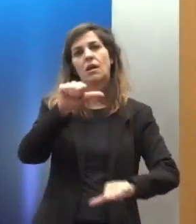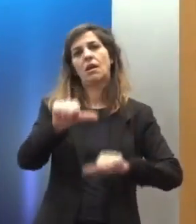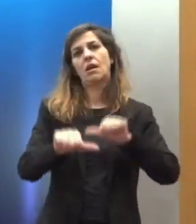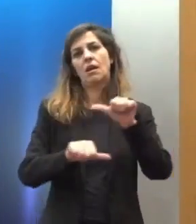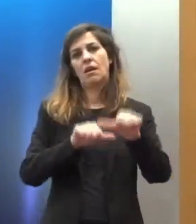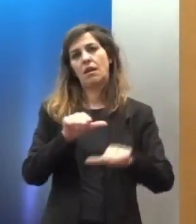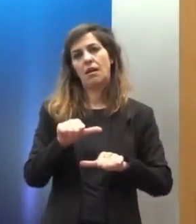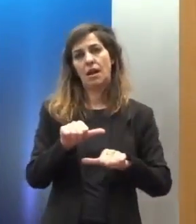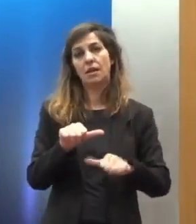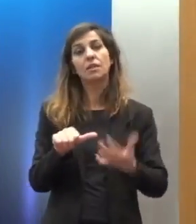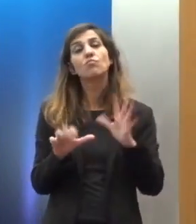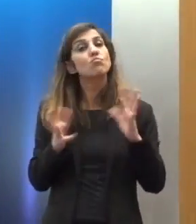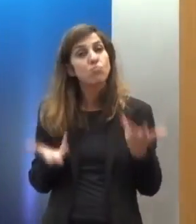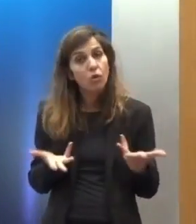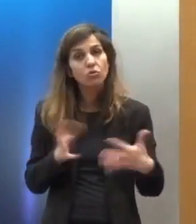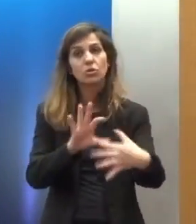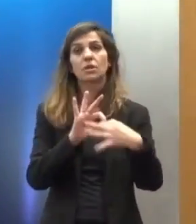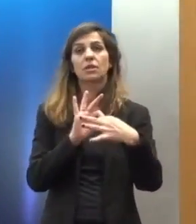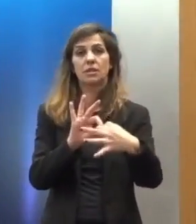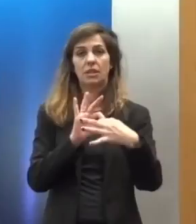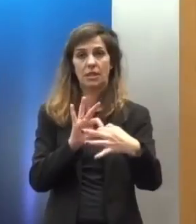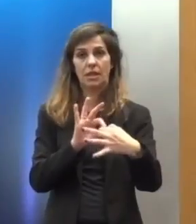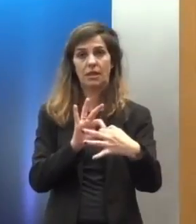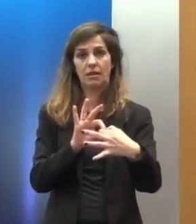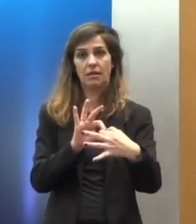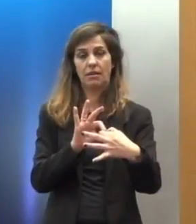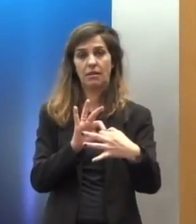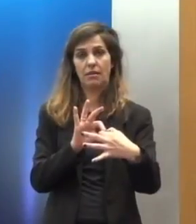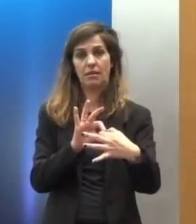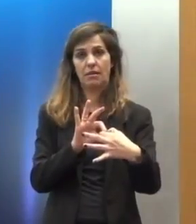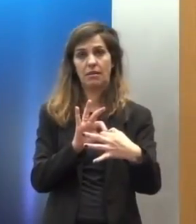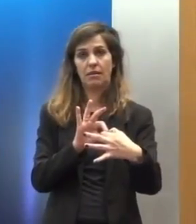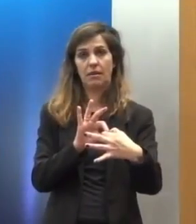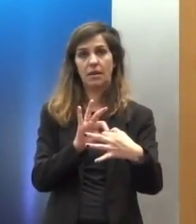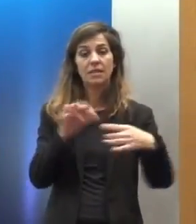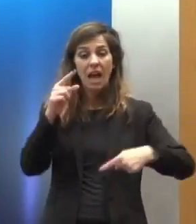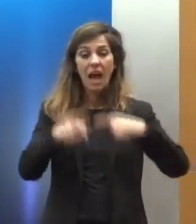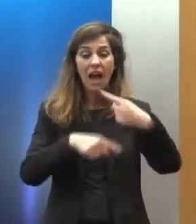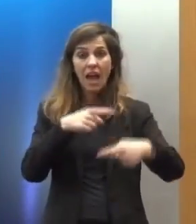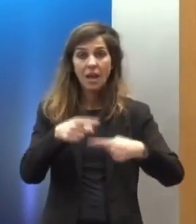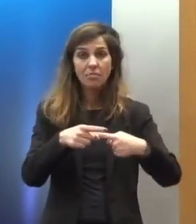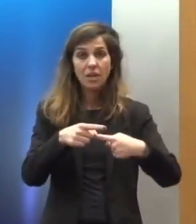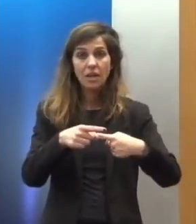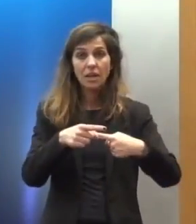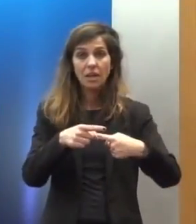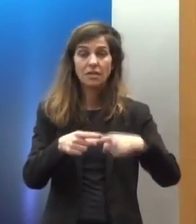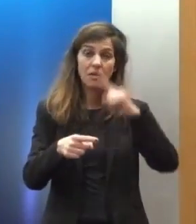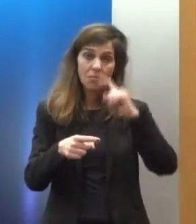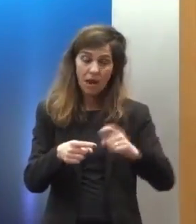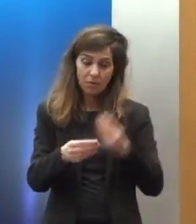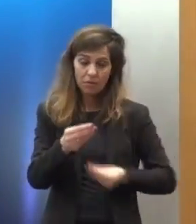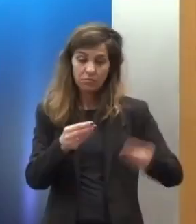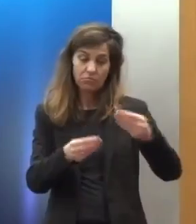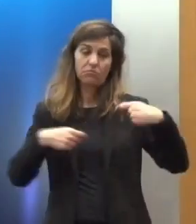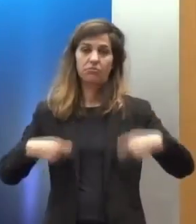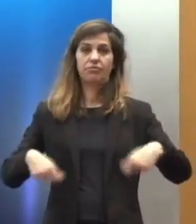συνεργασία και μέσα από τον εμπλουτισμό των εμπειριών μας. Υπό αυτή την